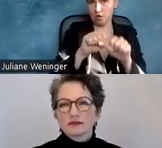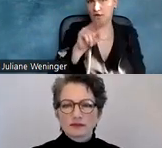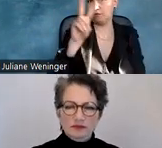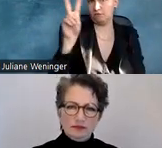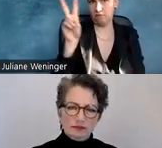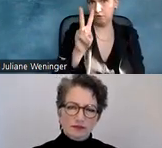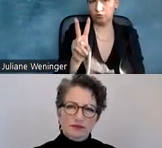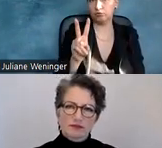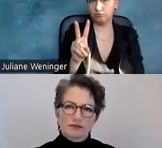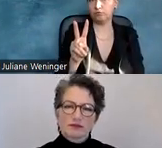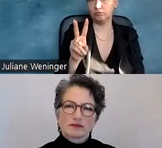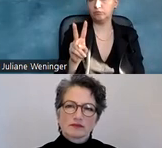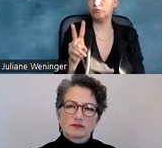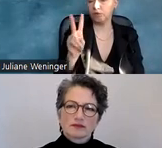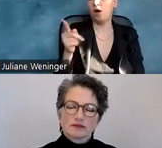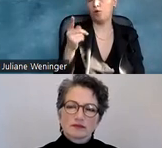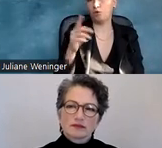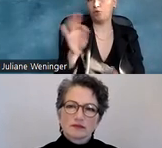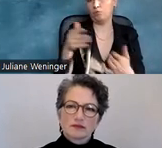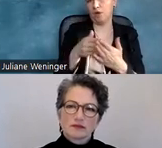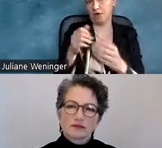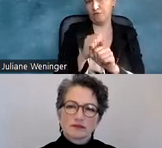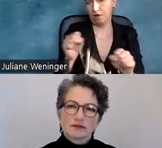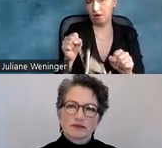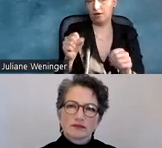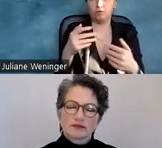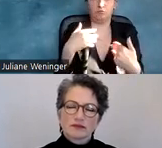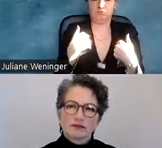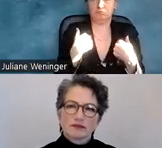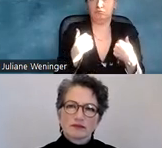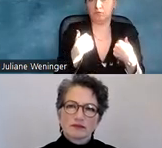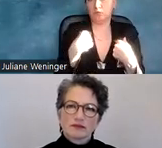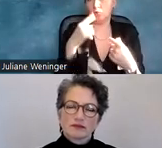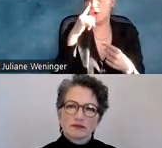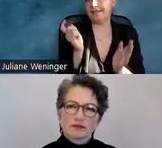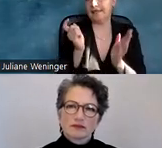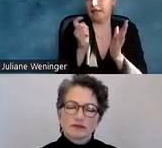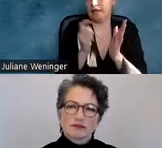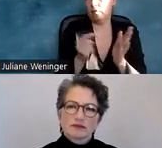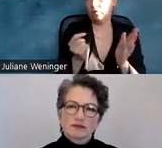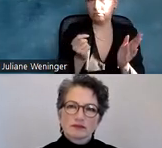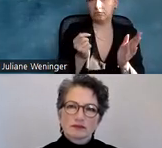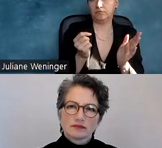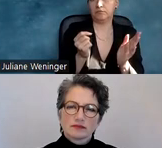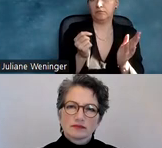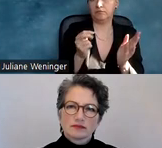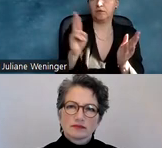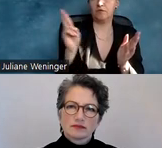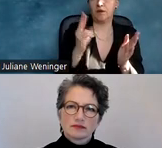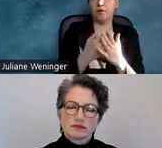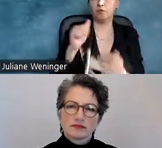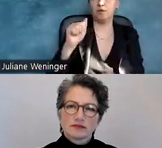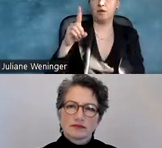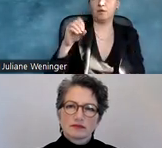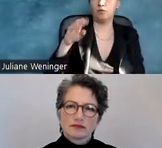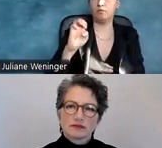die ziemlich barrierefrei ist, also da nur als Tipp, wenn man jetzt nicht Adobe Acrobat